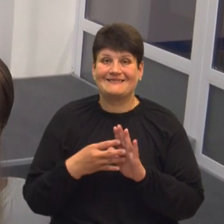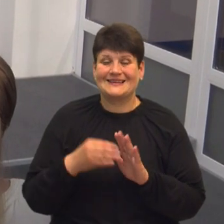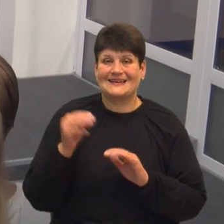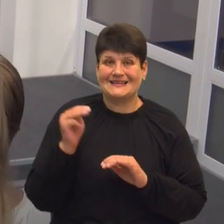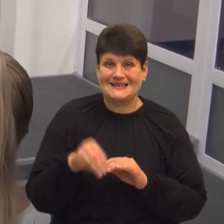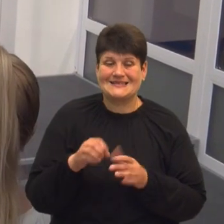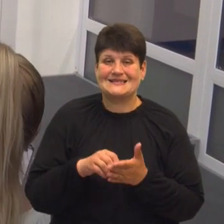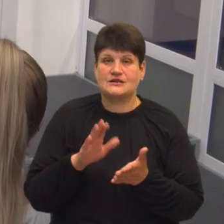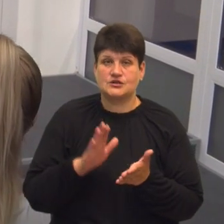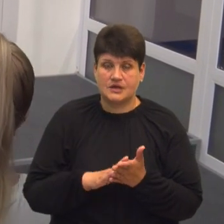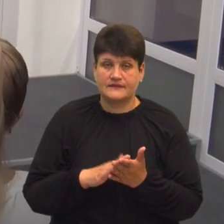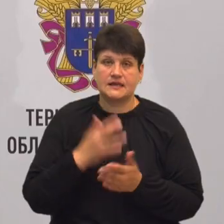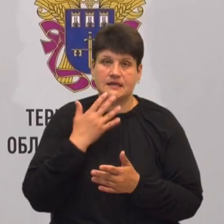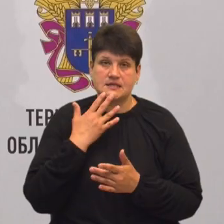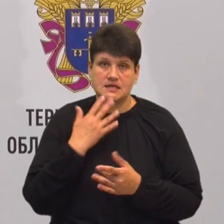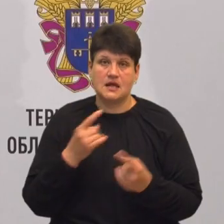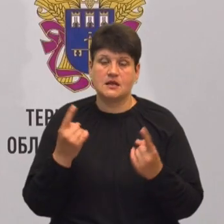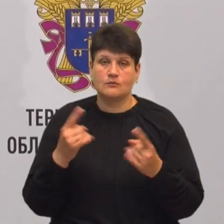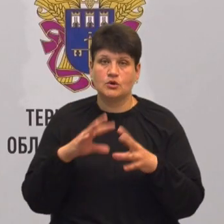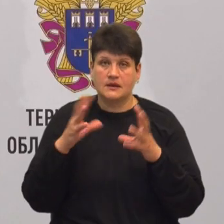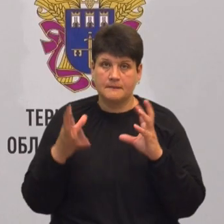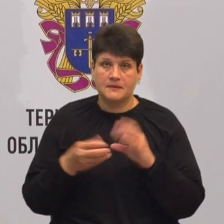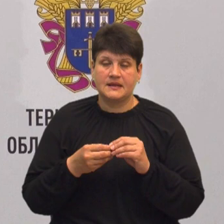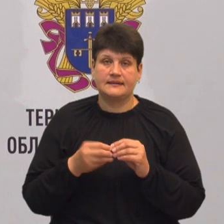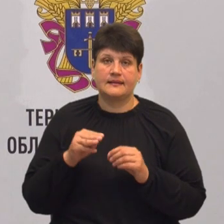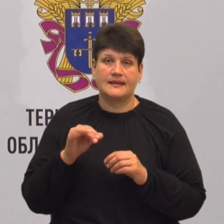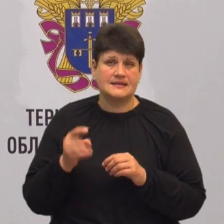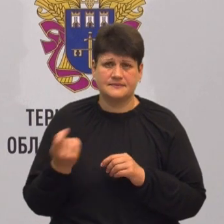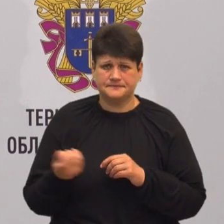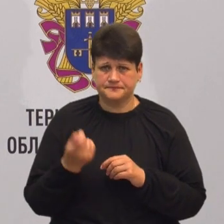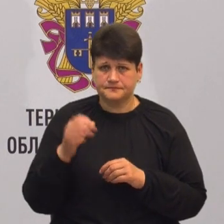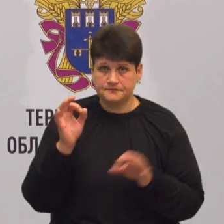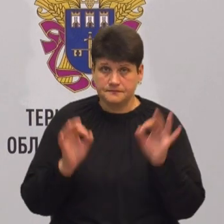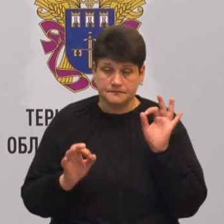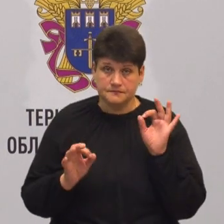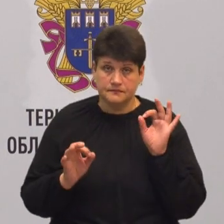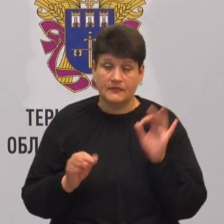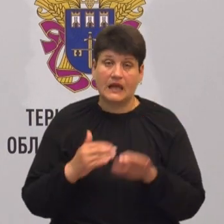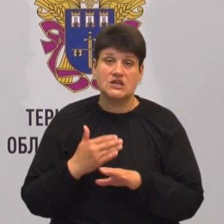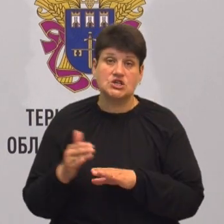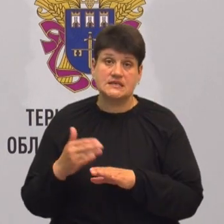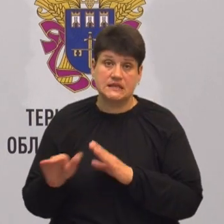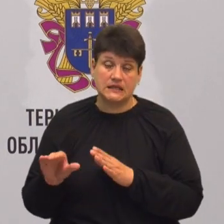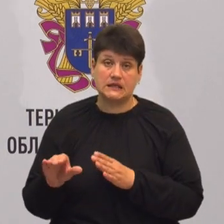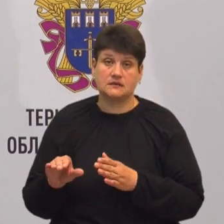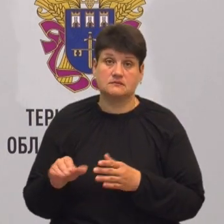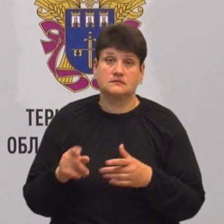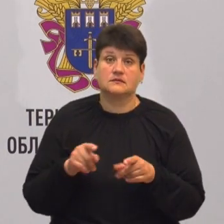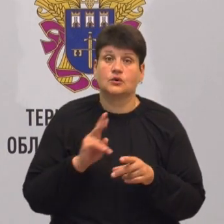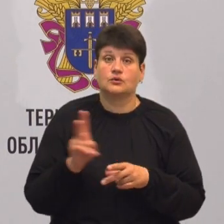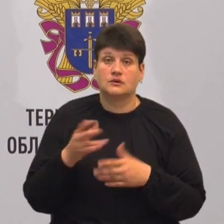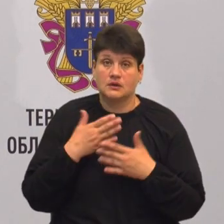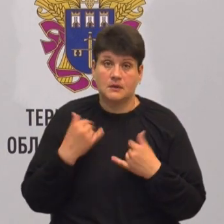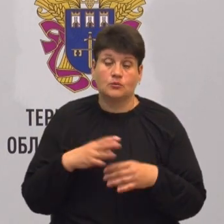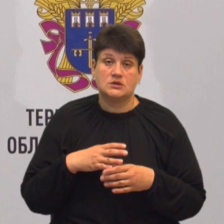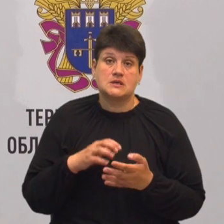національний мультипредметний тест. Це невеликий відсоток і частина відсутніх була з поважних